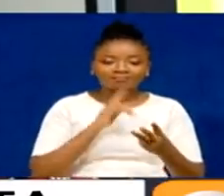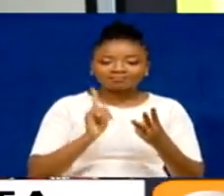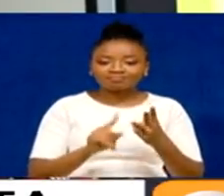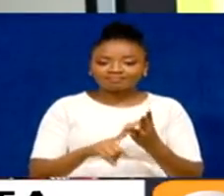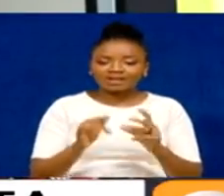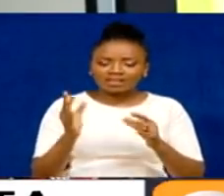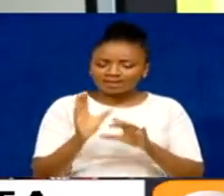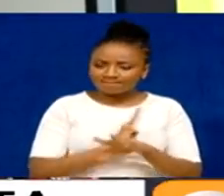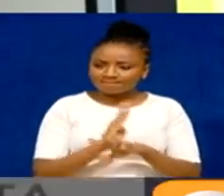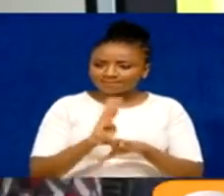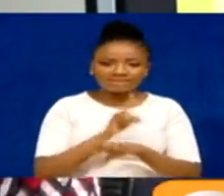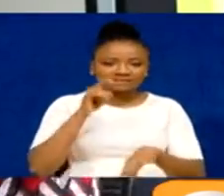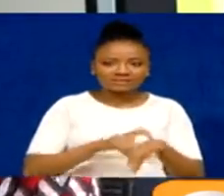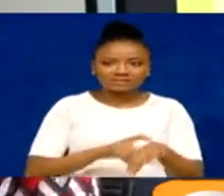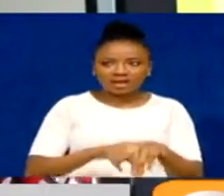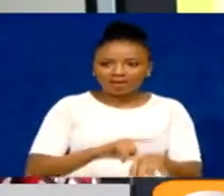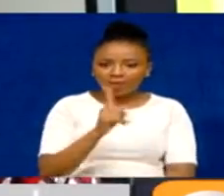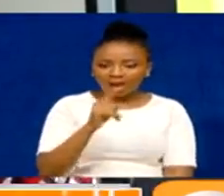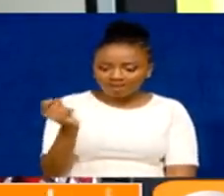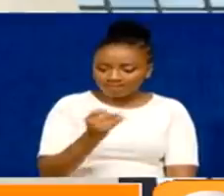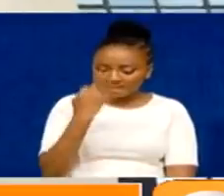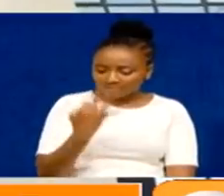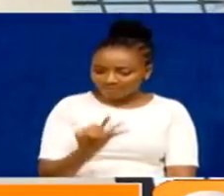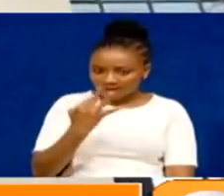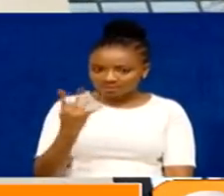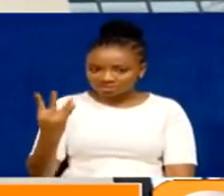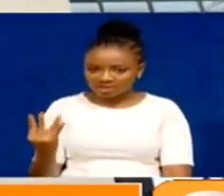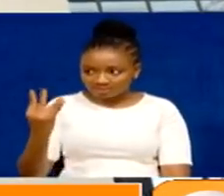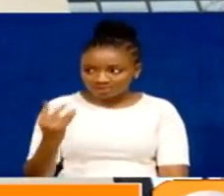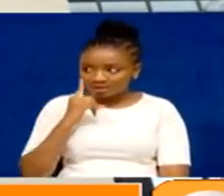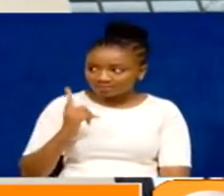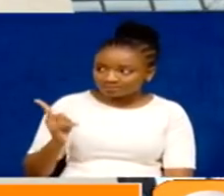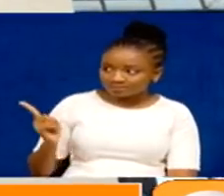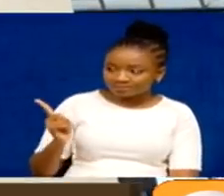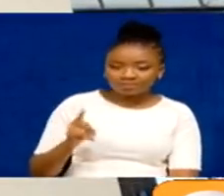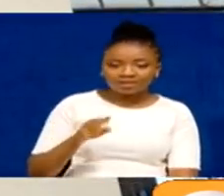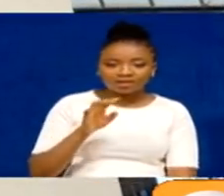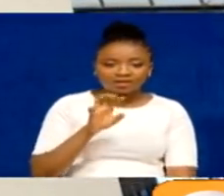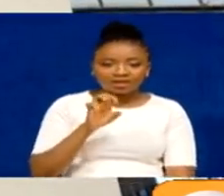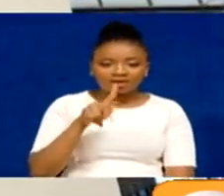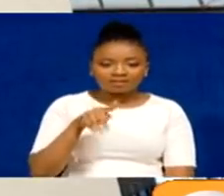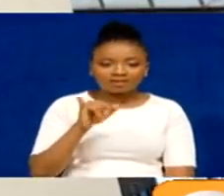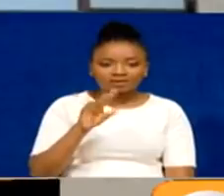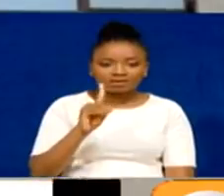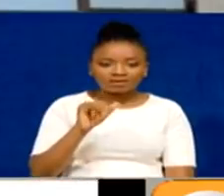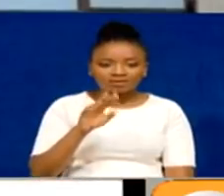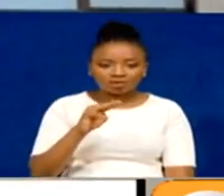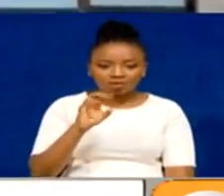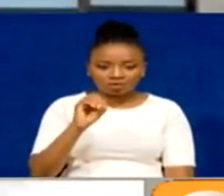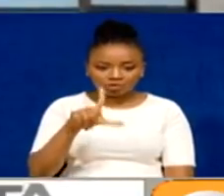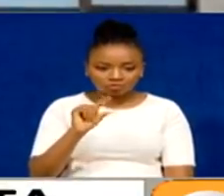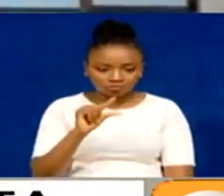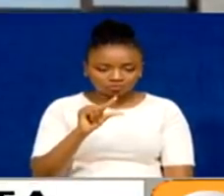time has been the month of March-April. Katika kituo cha epidemiolojia undaji wa mfano na